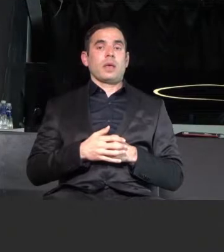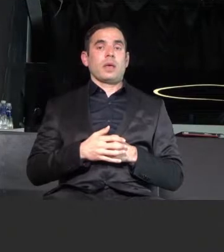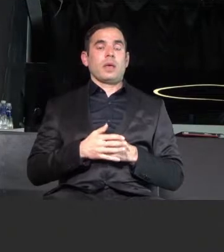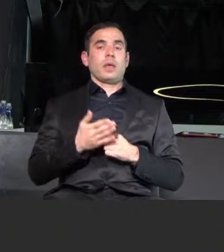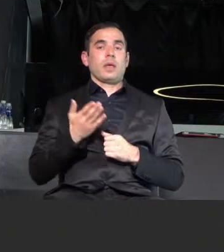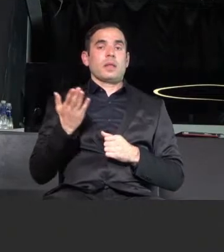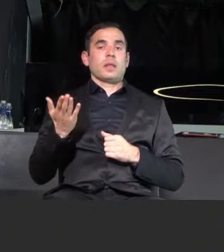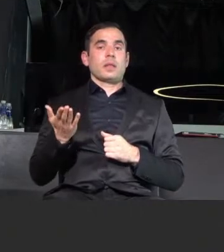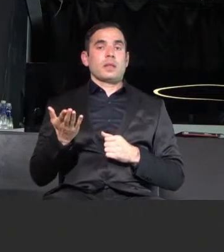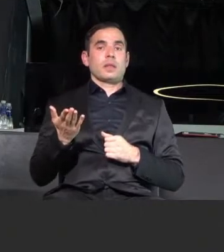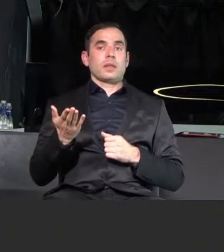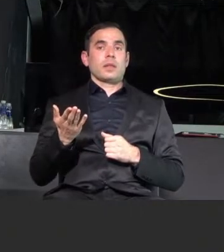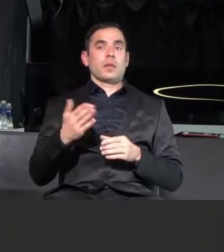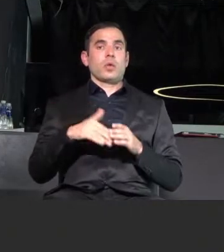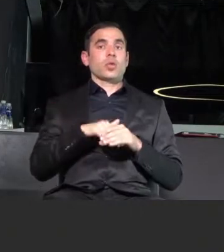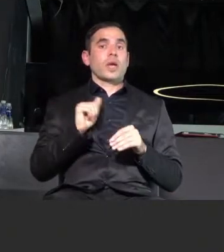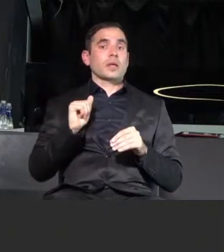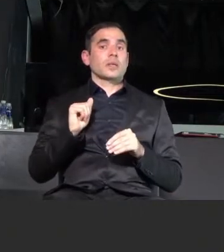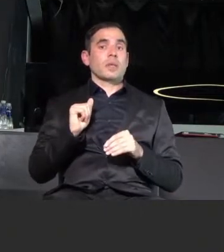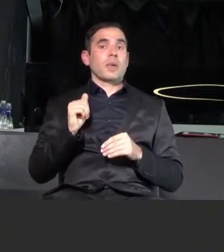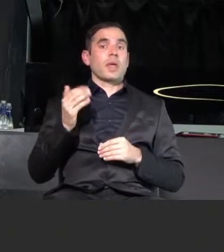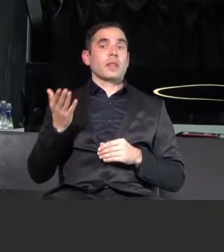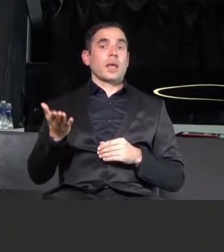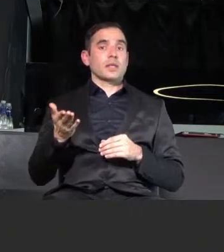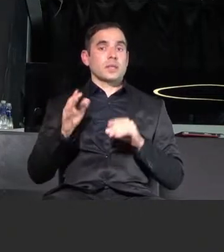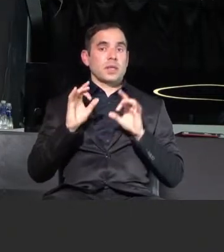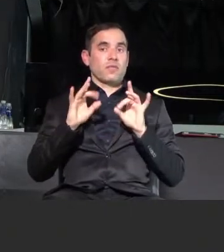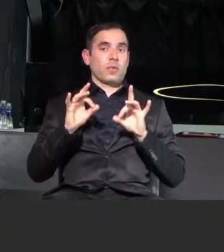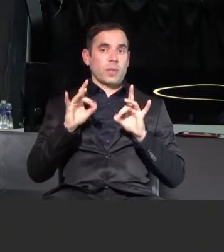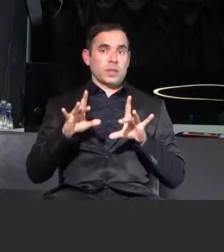Ние отказахме тази информация,